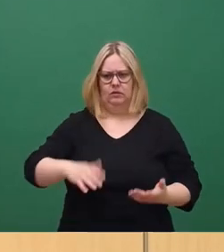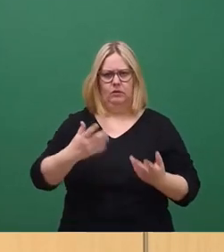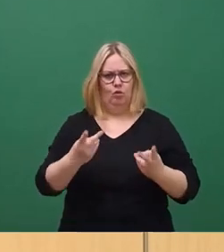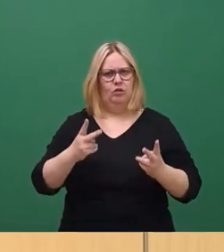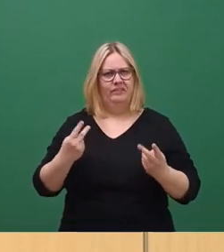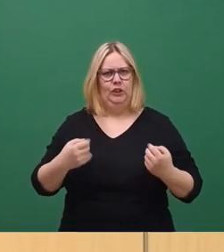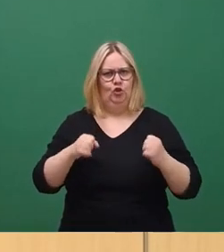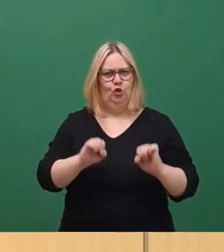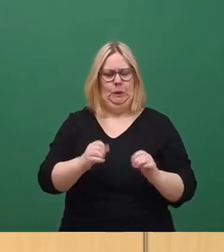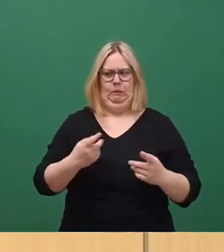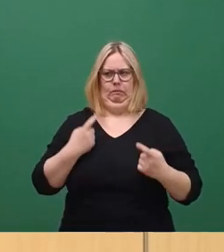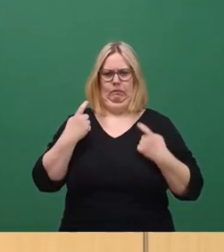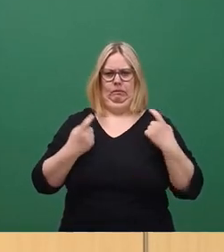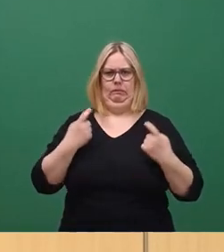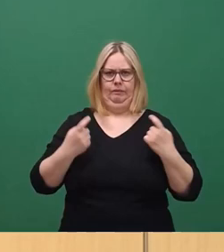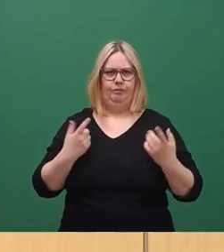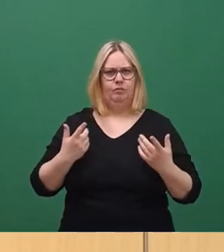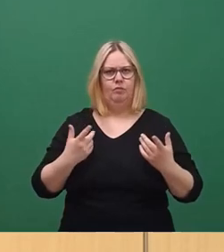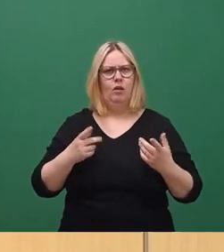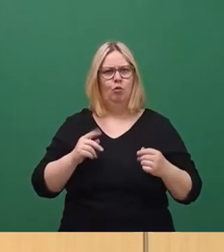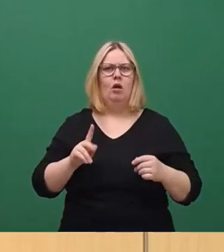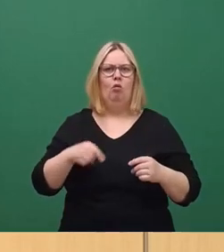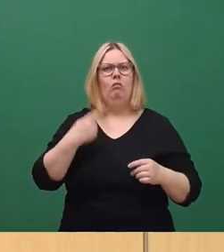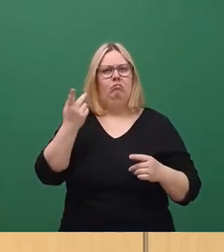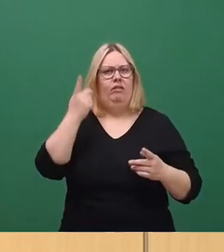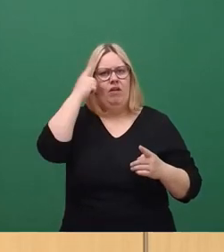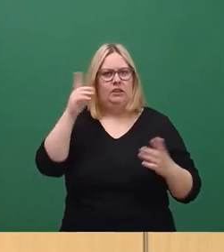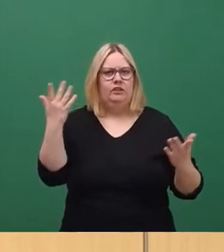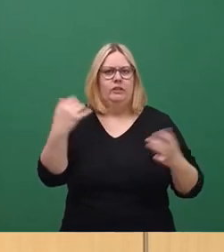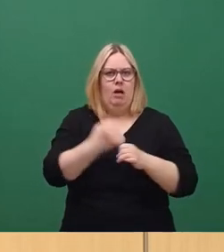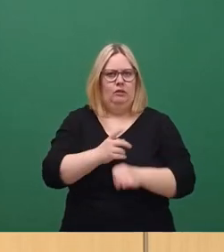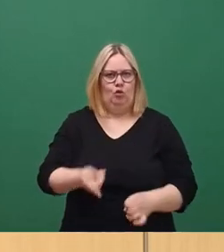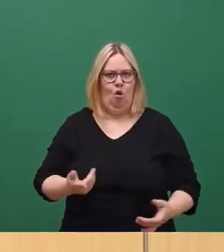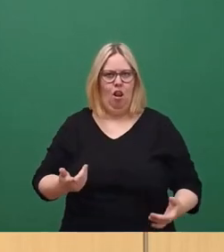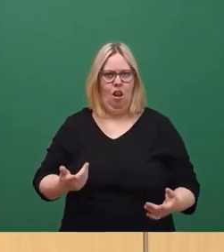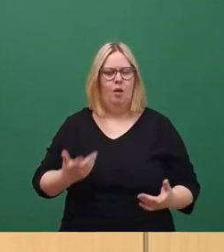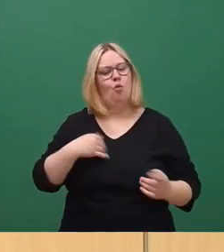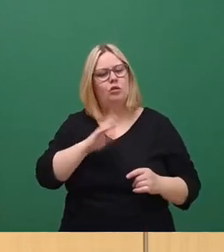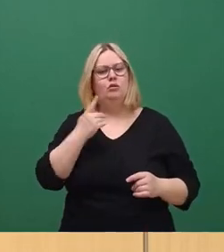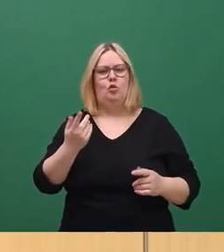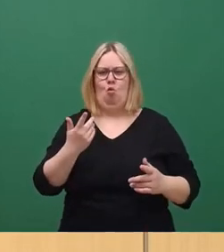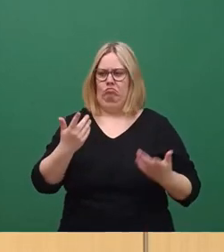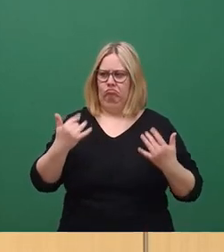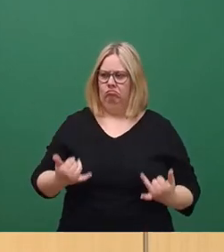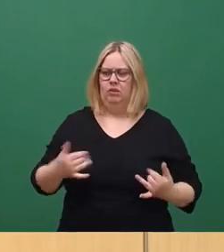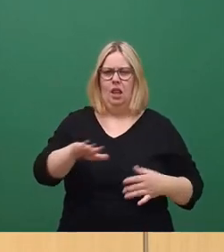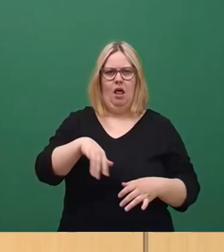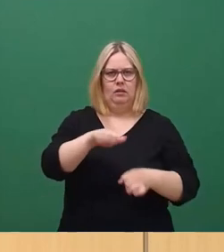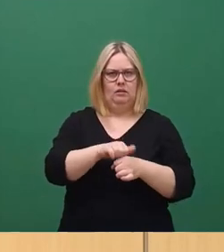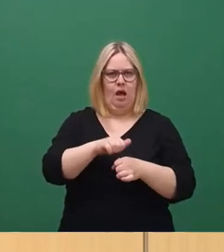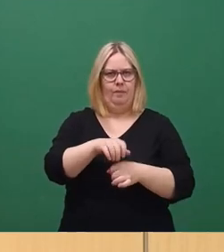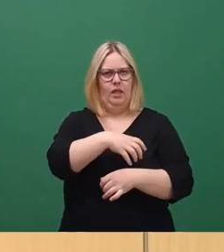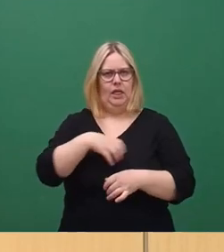da, so wurde es zumindest gesagt, wusste man davon nichts, dass diese Intention seitens des Dresdner